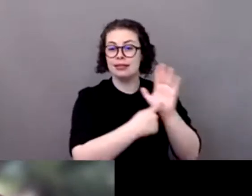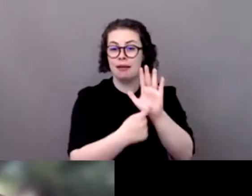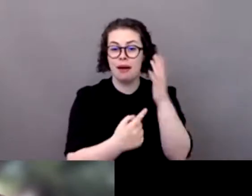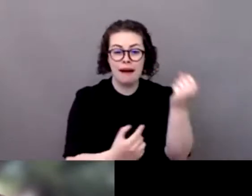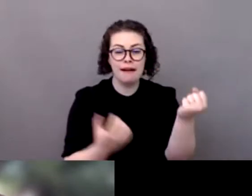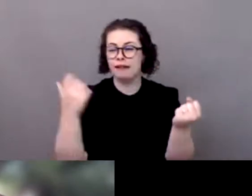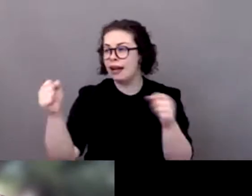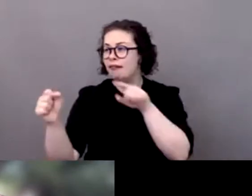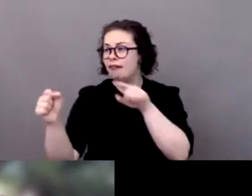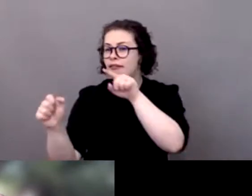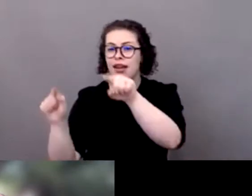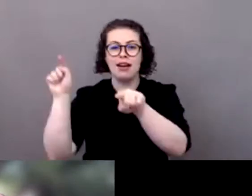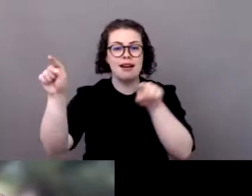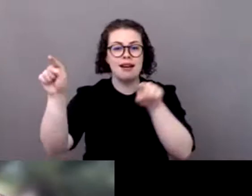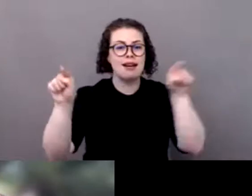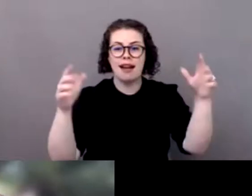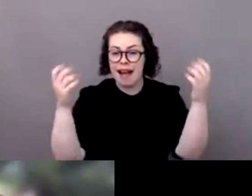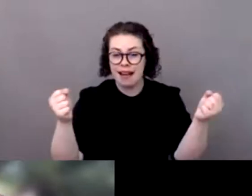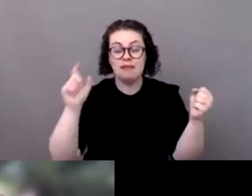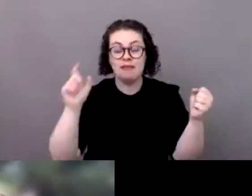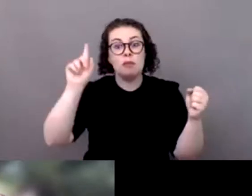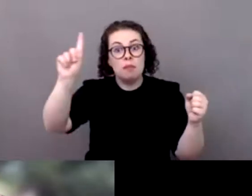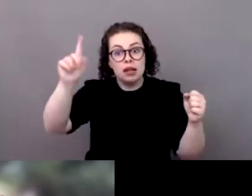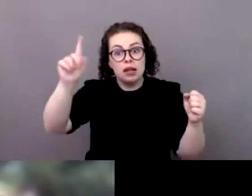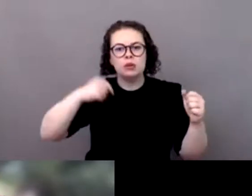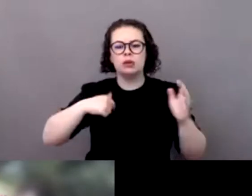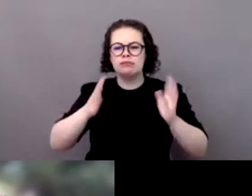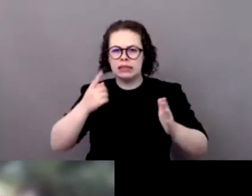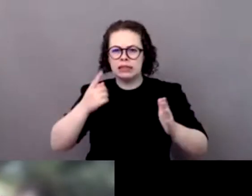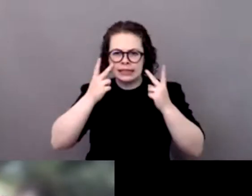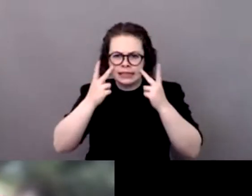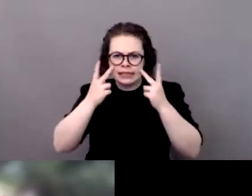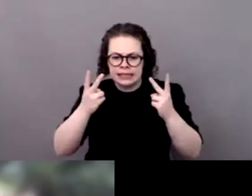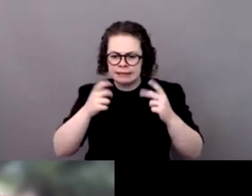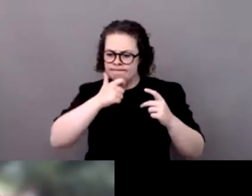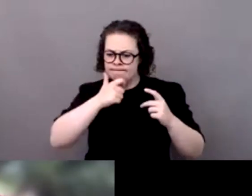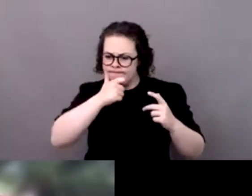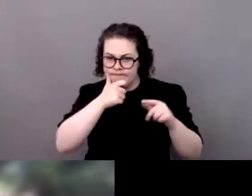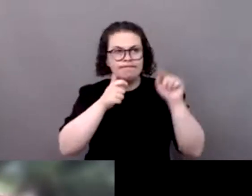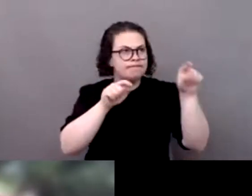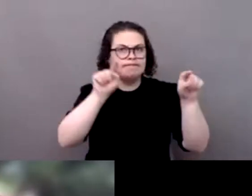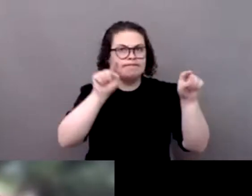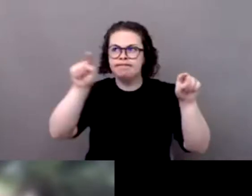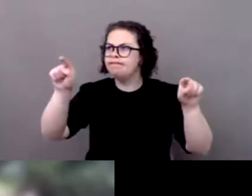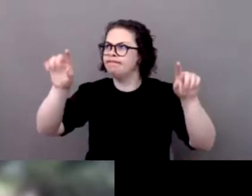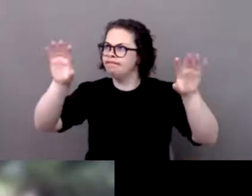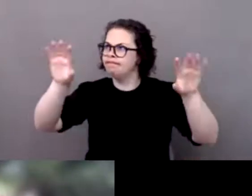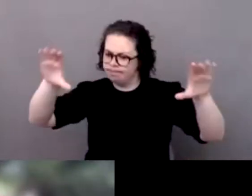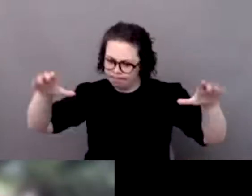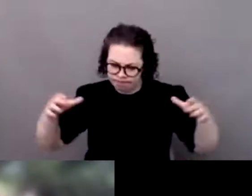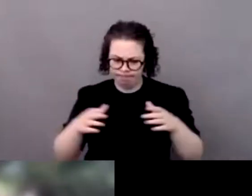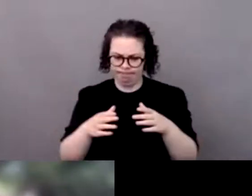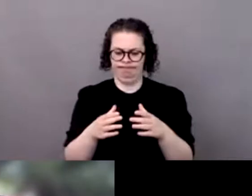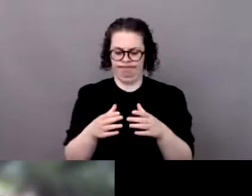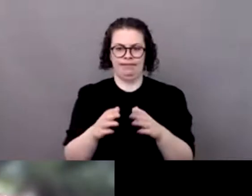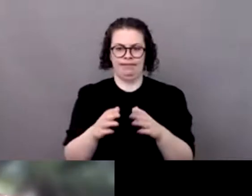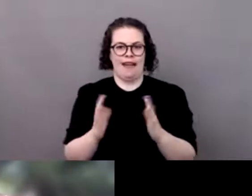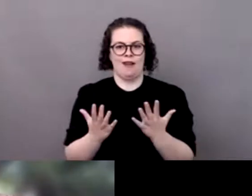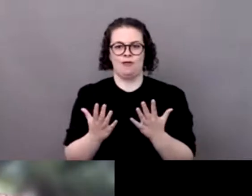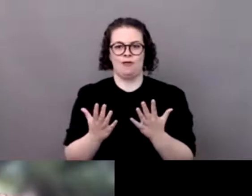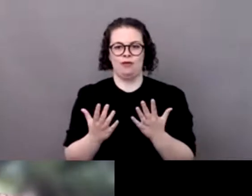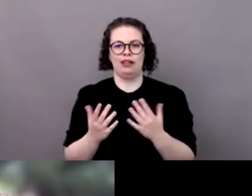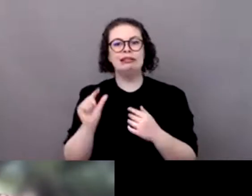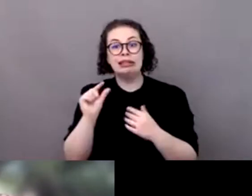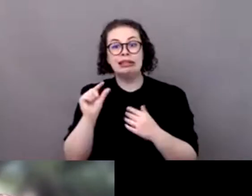des modes d'organisation qui soient à la hauteur des enjeux environnementaux et ça quand on reprend les sujets transport achats